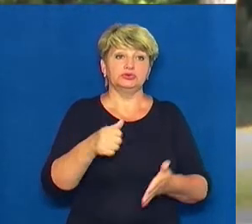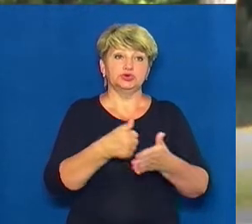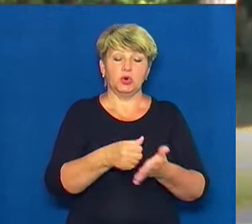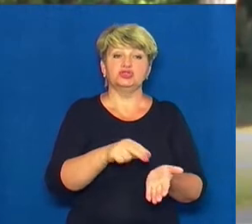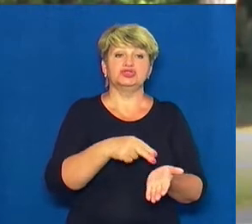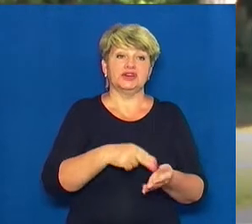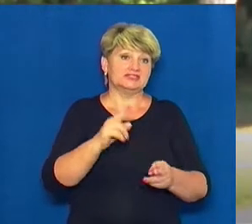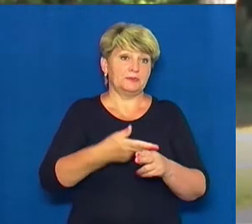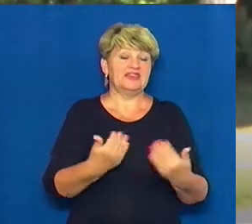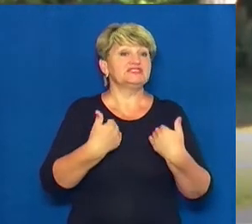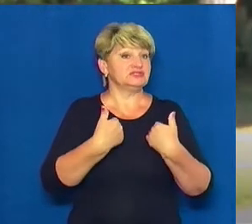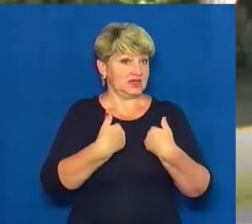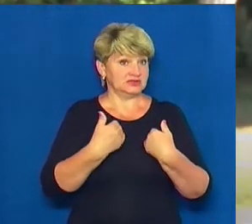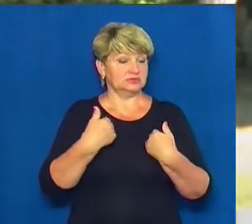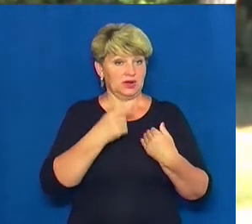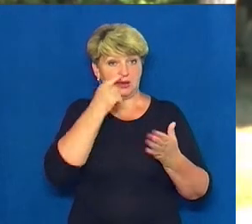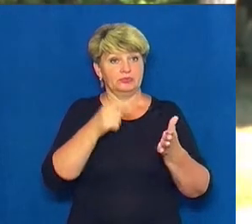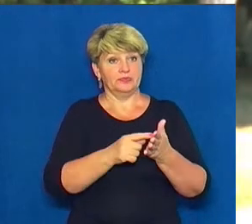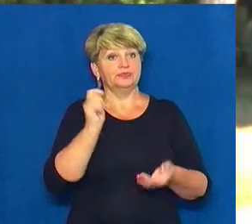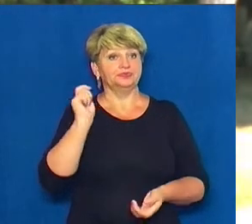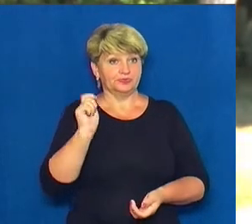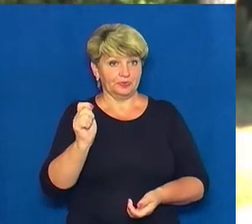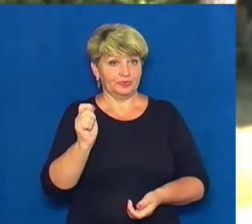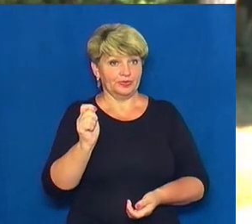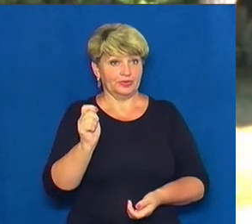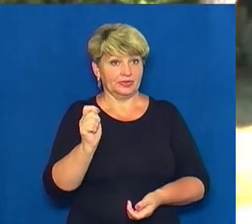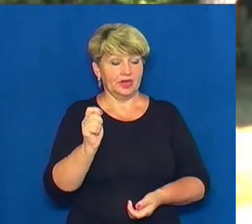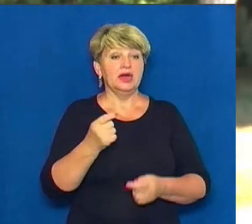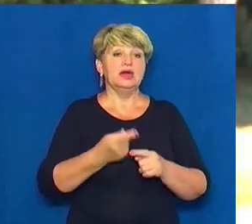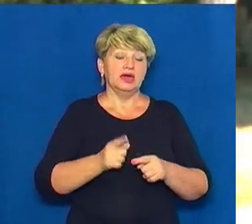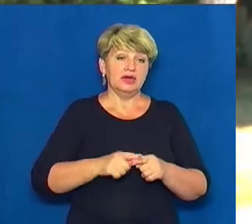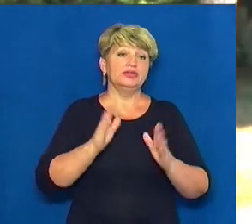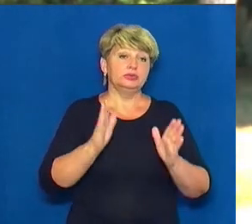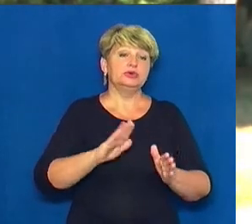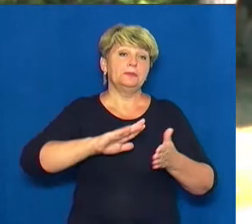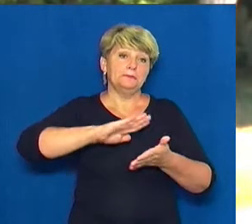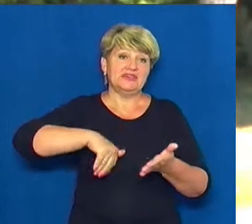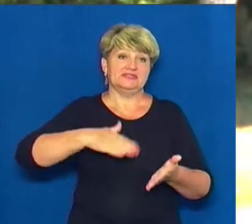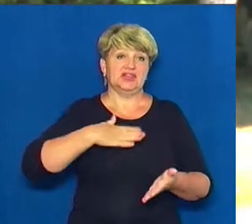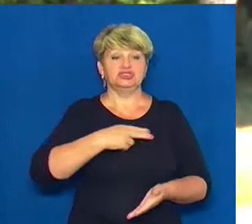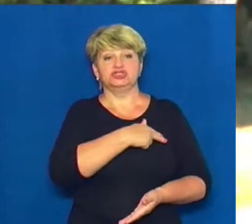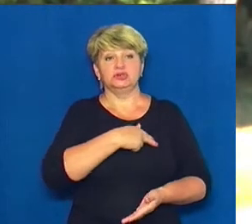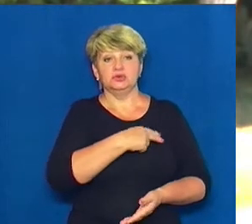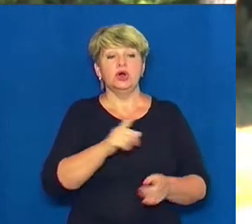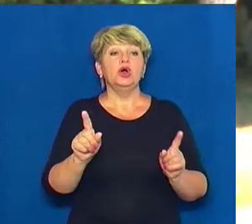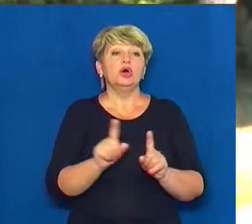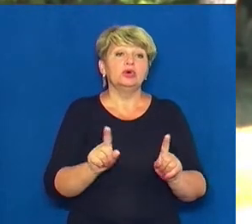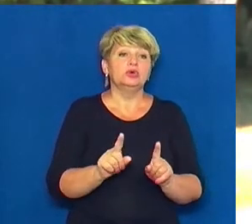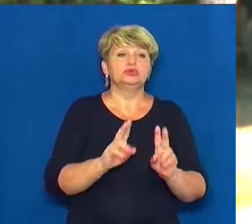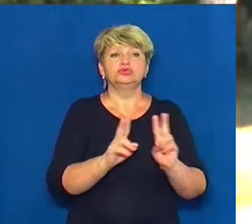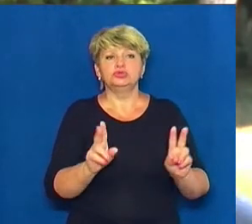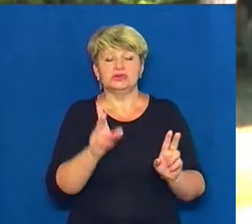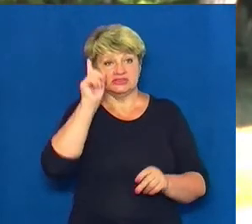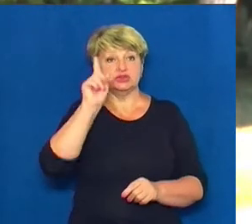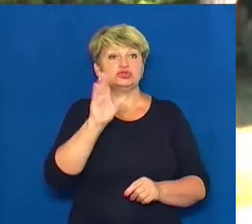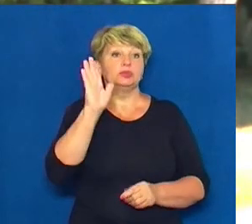будуть обиратися в Зенігородку. Так, це скликання, воно там пройде без наших депутатів. Хтось знає, як там будуть слідуючі скликання. Але те,